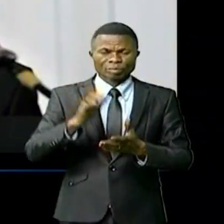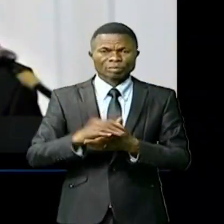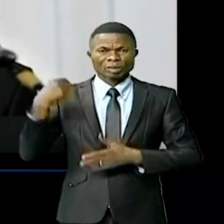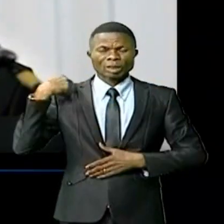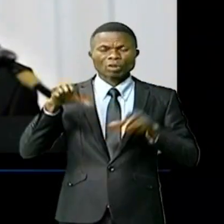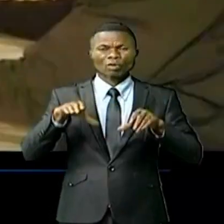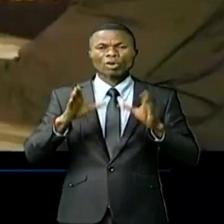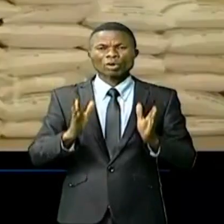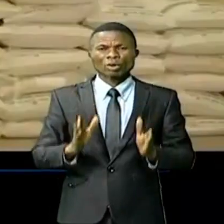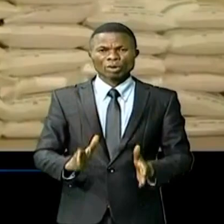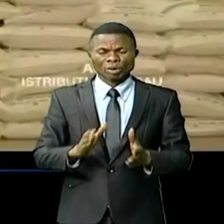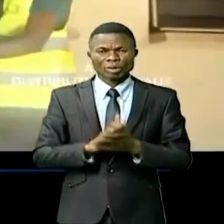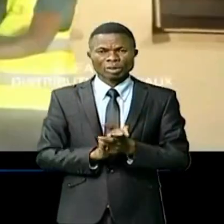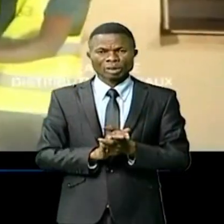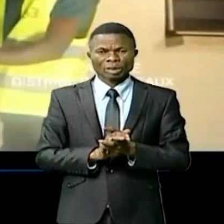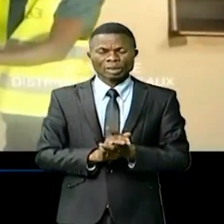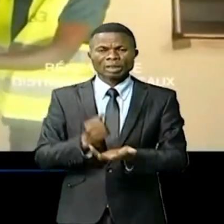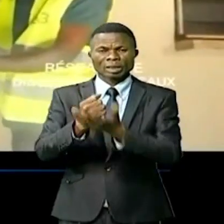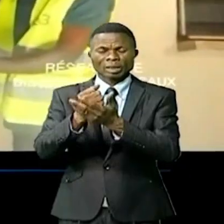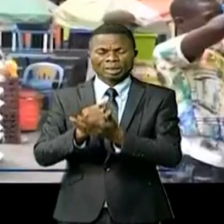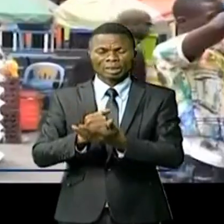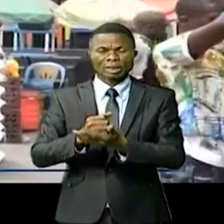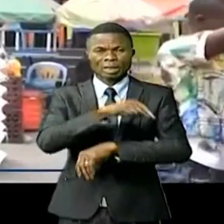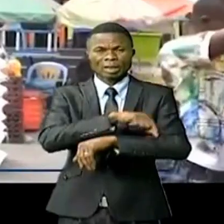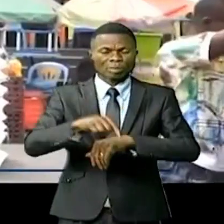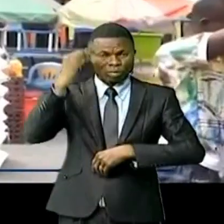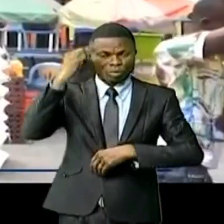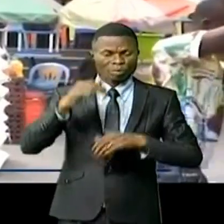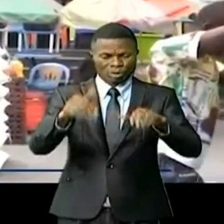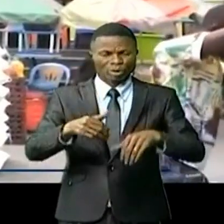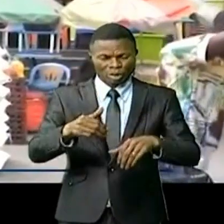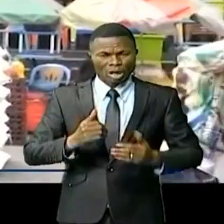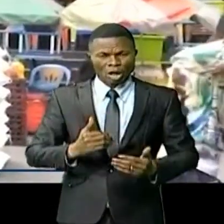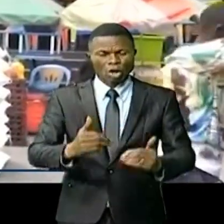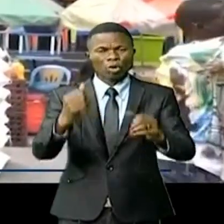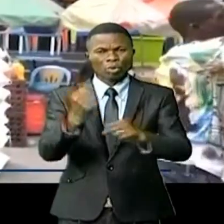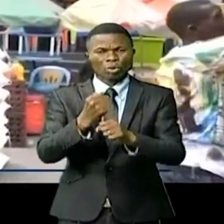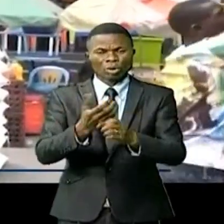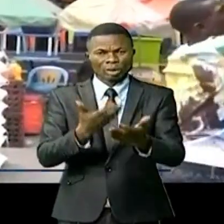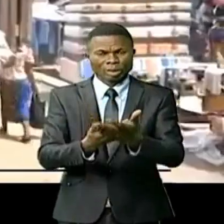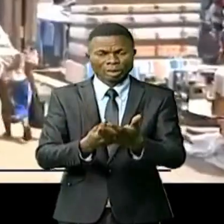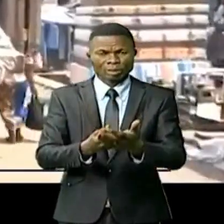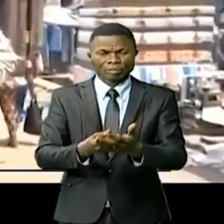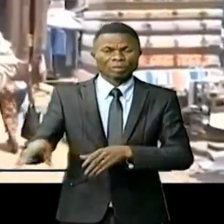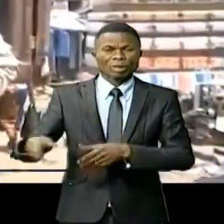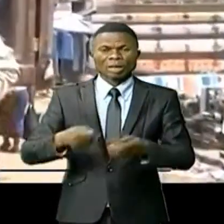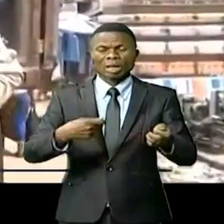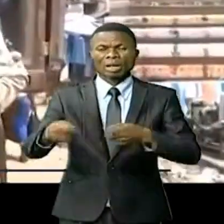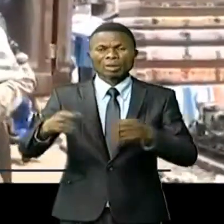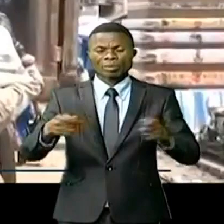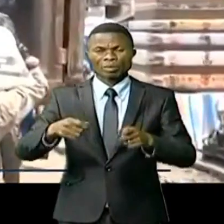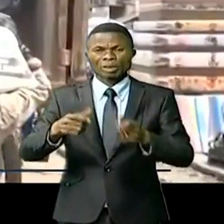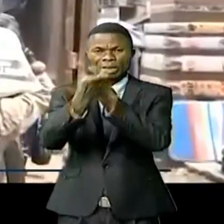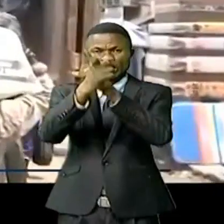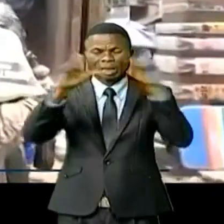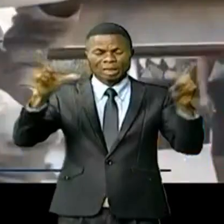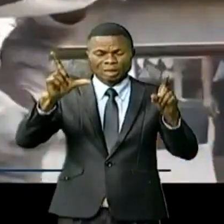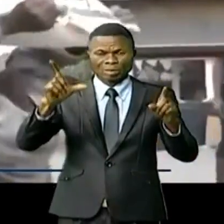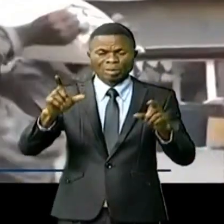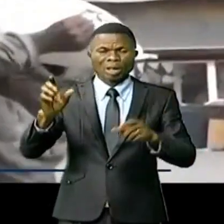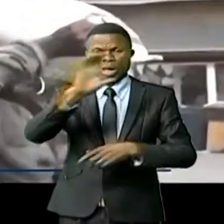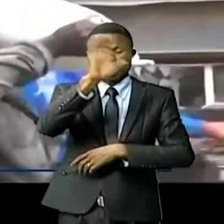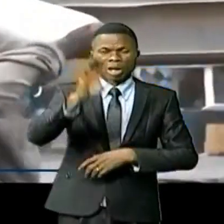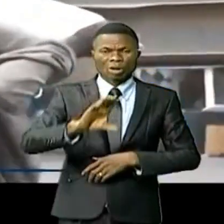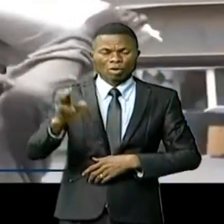congolais, piloté par le ministère de l'Agriculture, poursuit son bonhomme des chemins. Après les marchés urbains, la liberté dans la comédie de Massina,